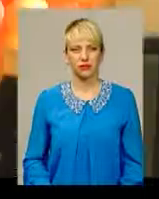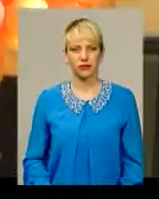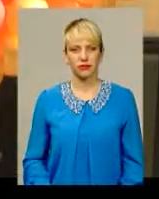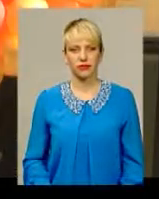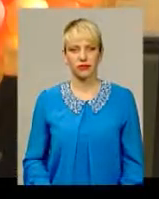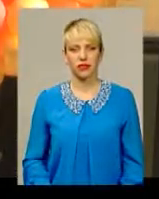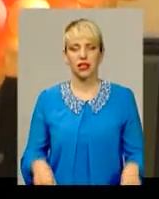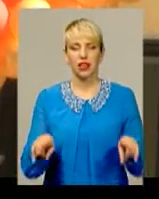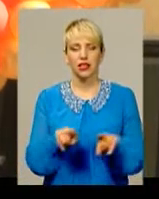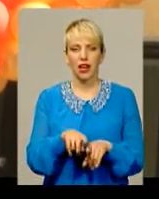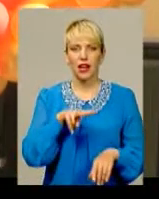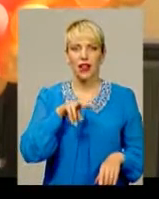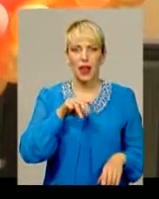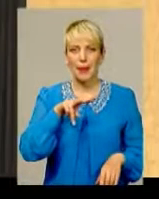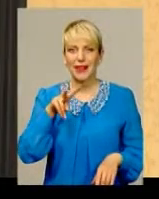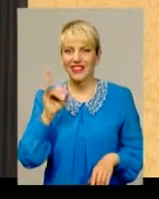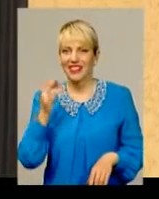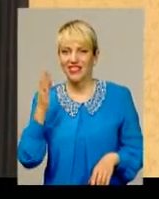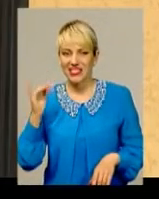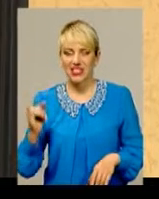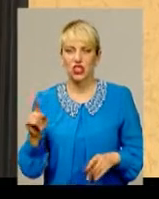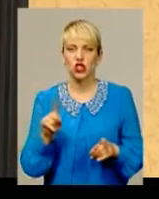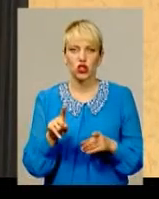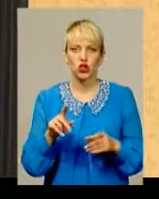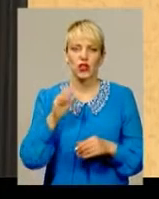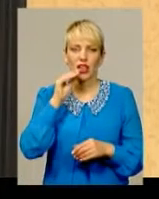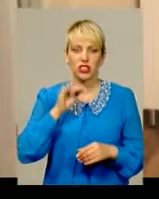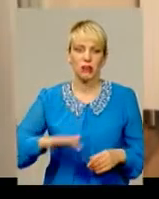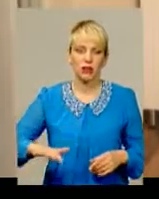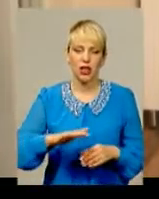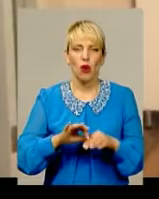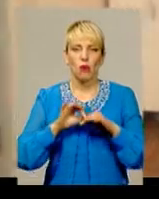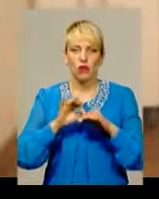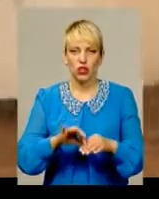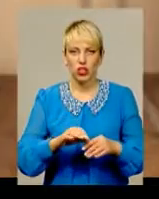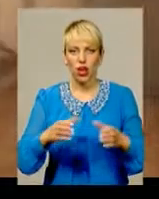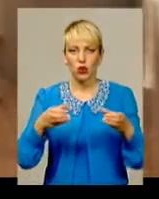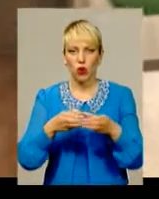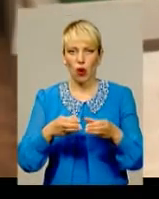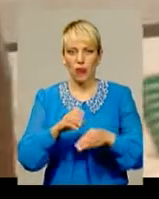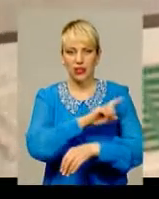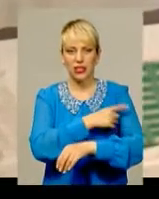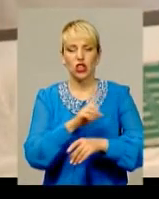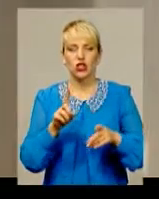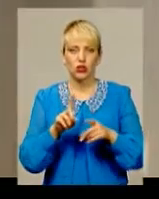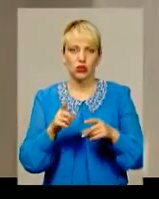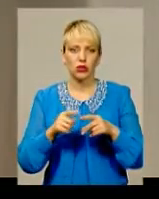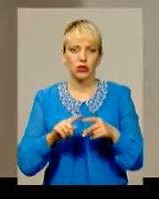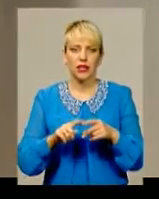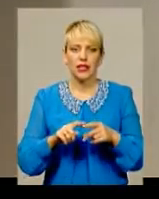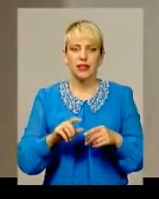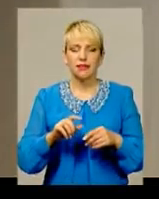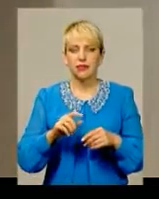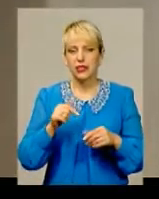Так у Ленківцях, що на Шепетівщині, проведжають команду медиків до щойно збудованої амбулаторії загальної практики сімейної медицини.